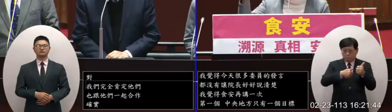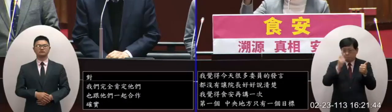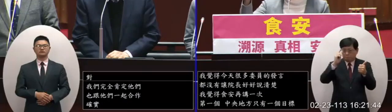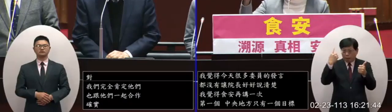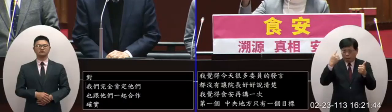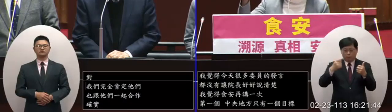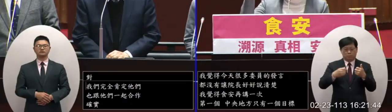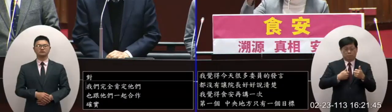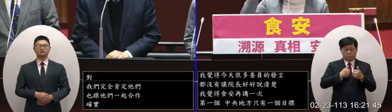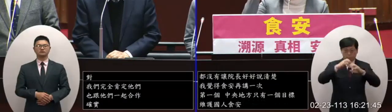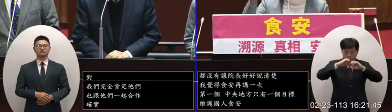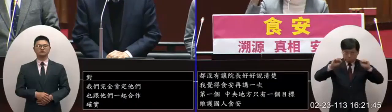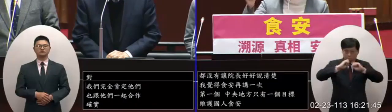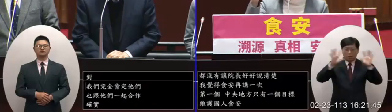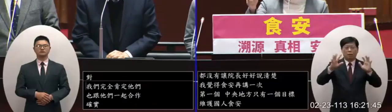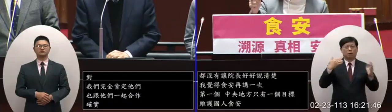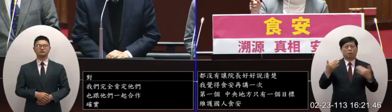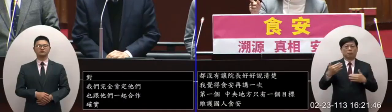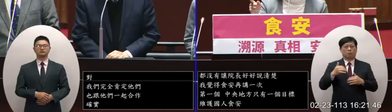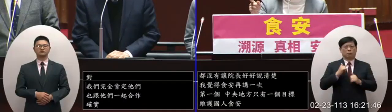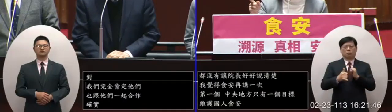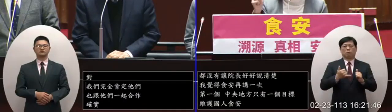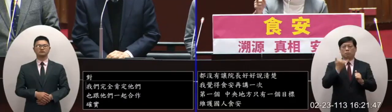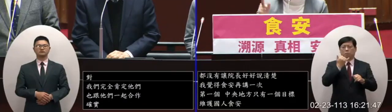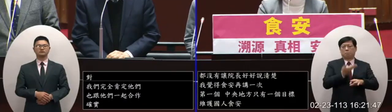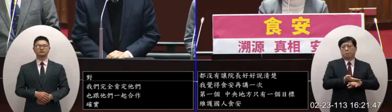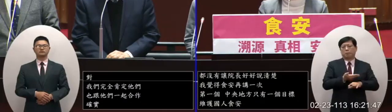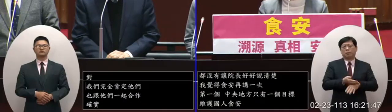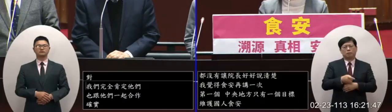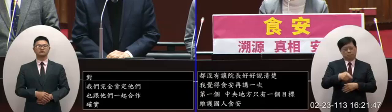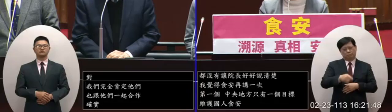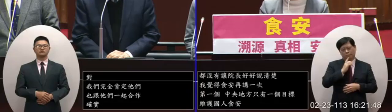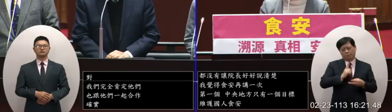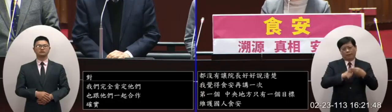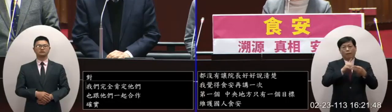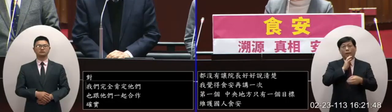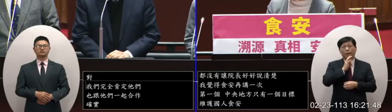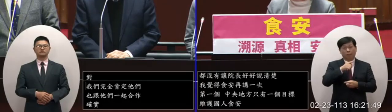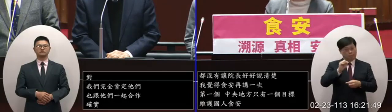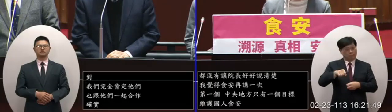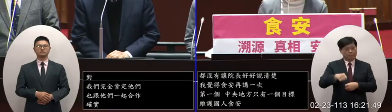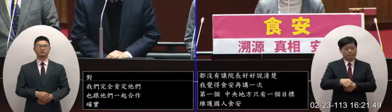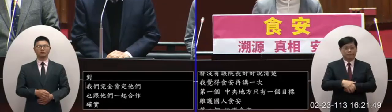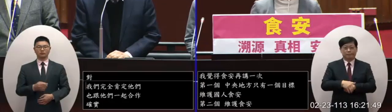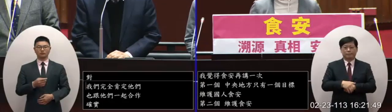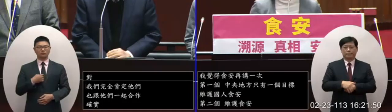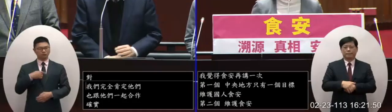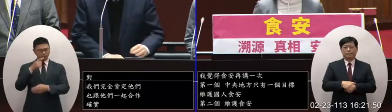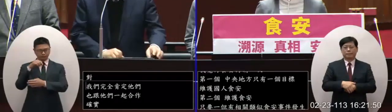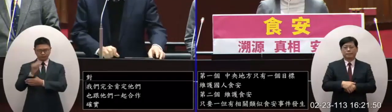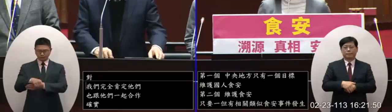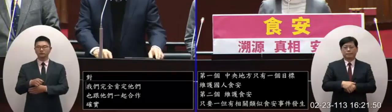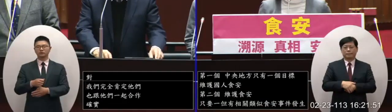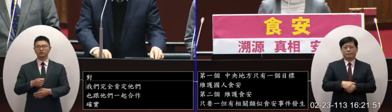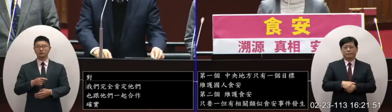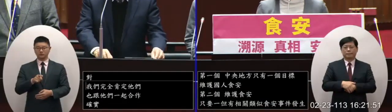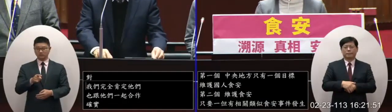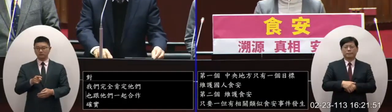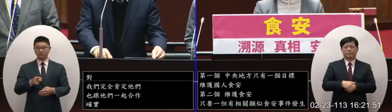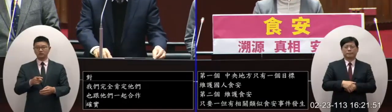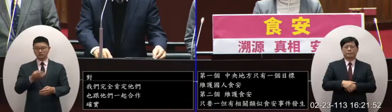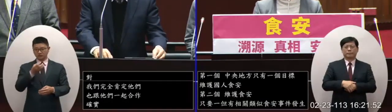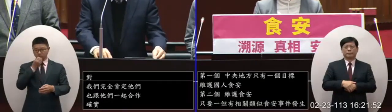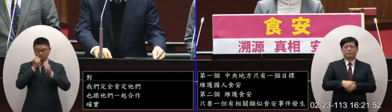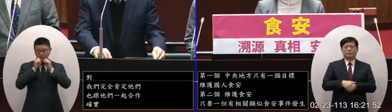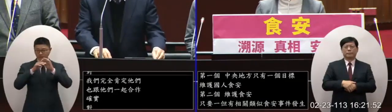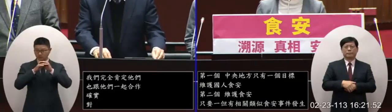真相讓人民安心這個才是重點嗎院長同不同意我完全同意確實這個整個